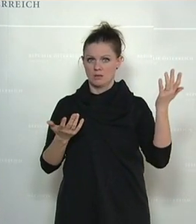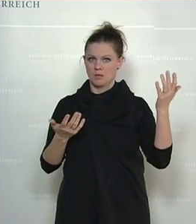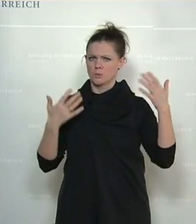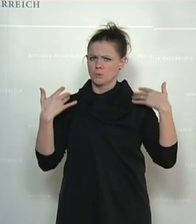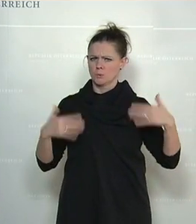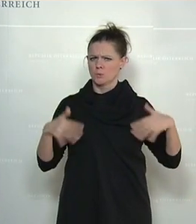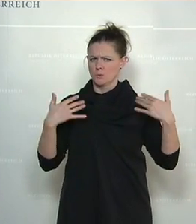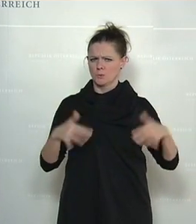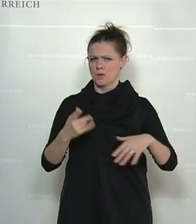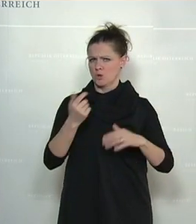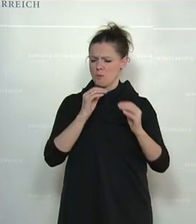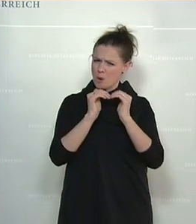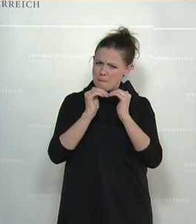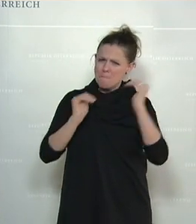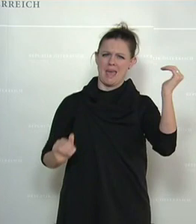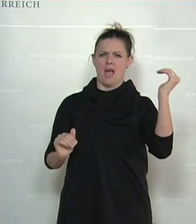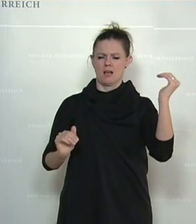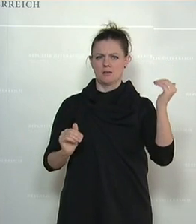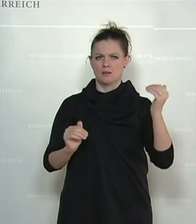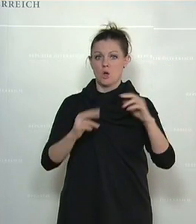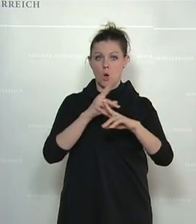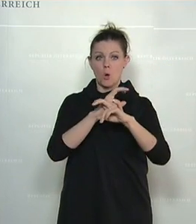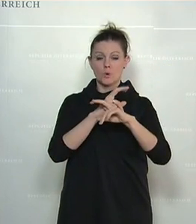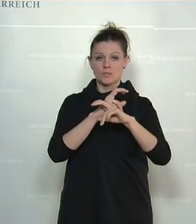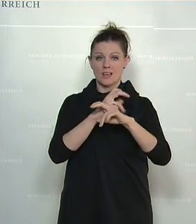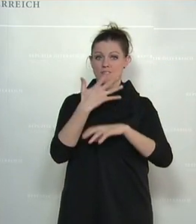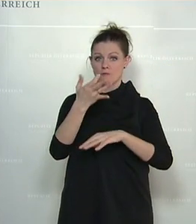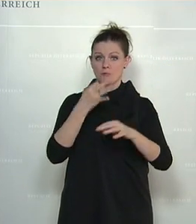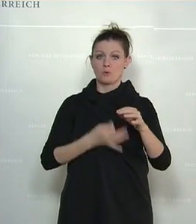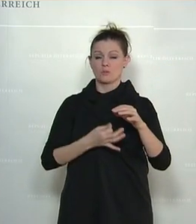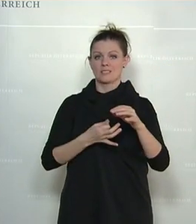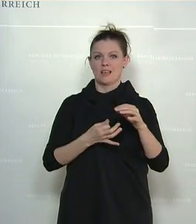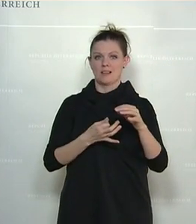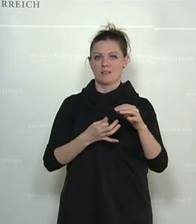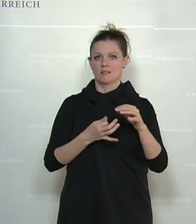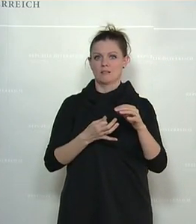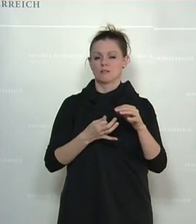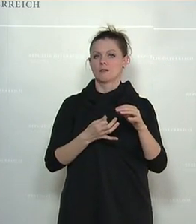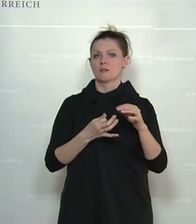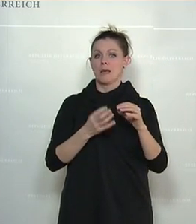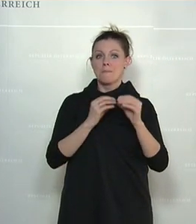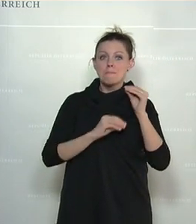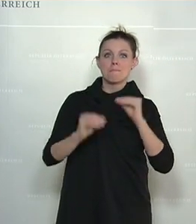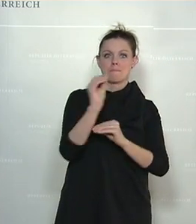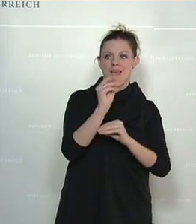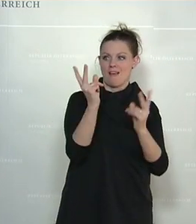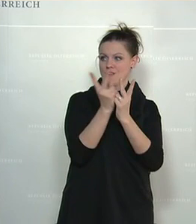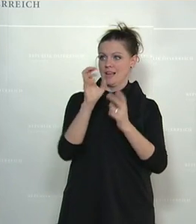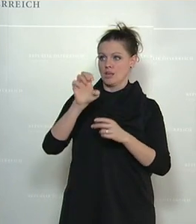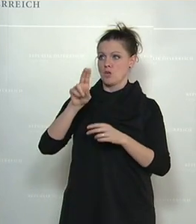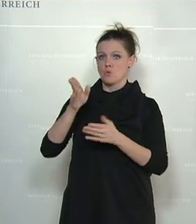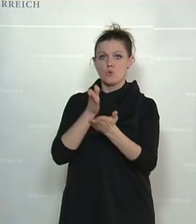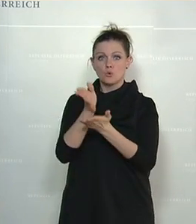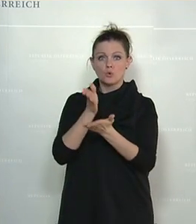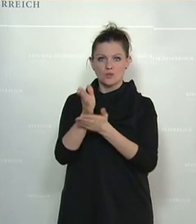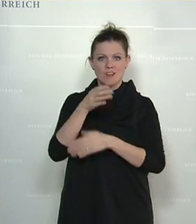auseinanderklappen wird. Und wenn Österreich hier um 5 Prozent einen höheren Einkommensunterschied hat, als wir die EU im Durchschnitt,